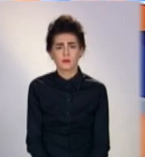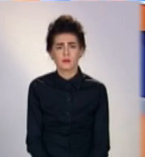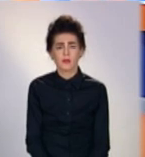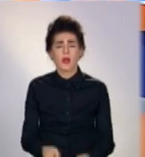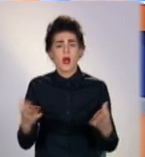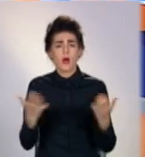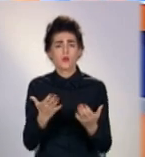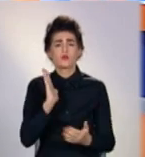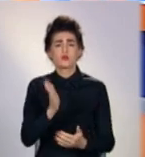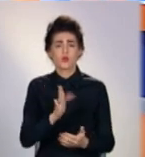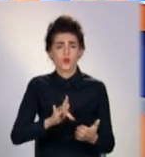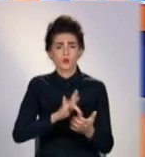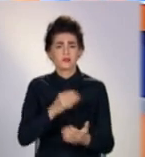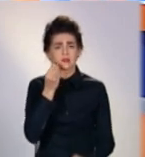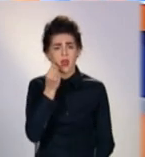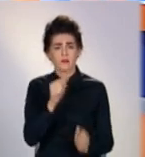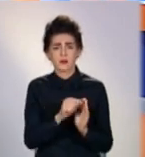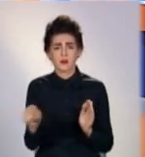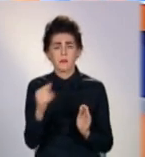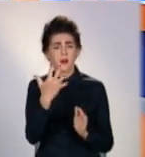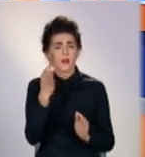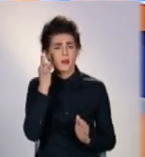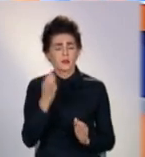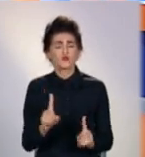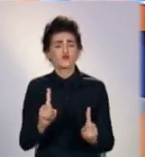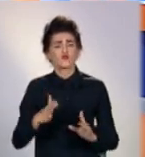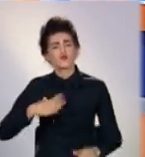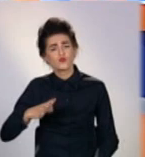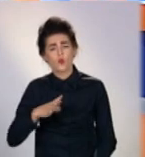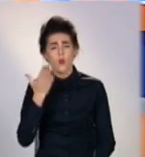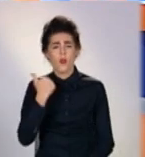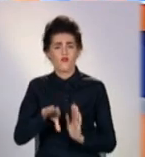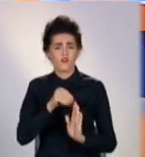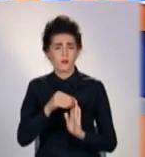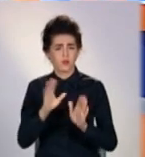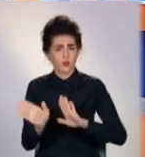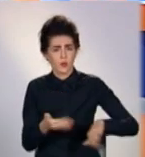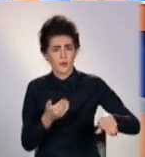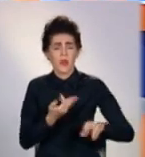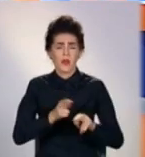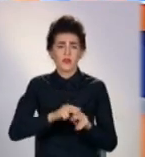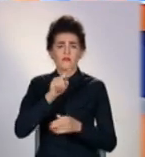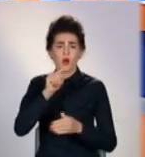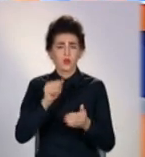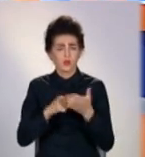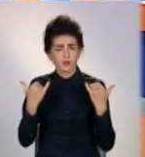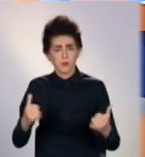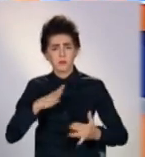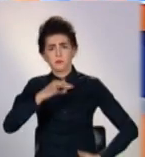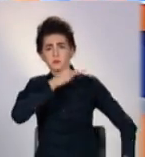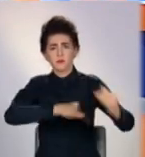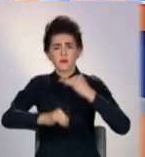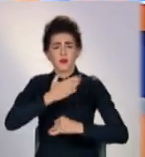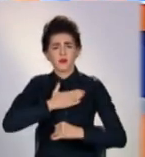Яким буде Слов'янськ за п'ять років і чого чекати після місцевих виборів? Саме ці питання сьогодні обговорювали